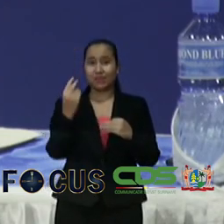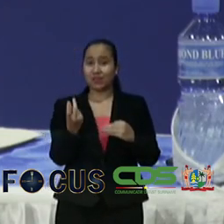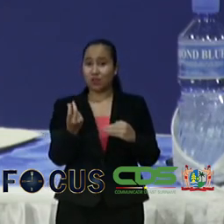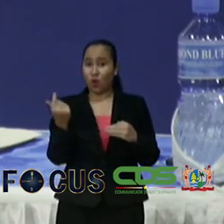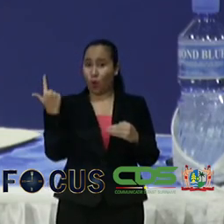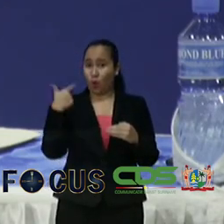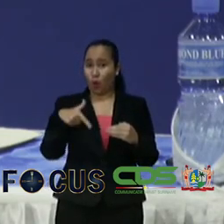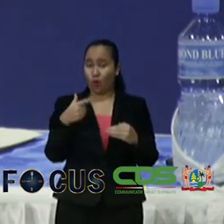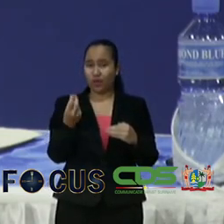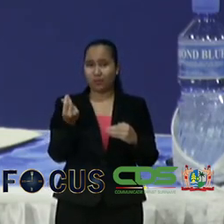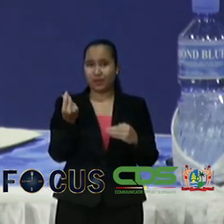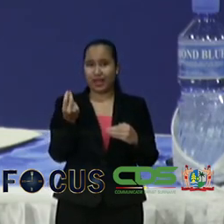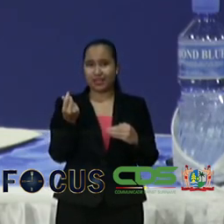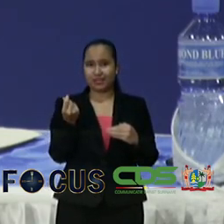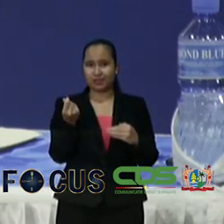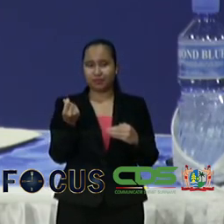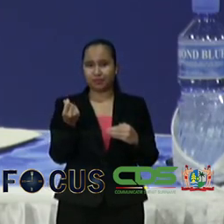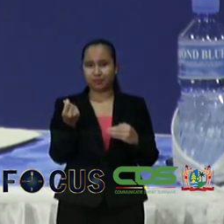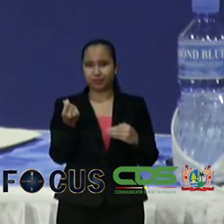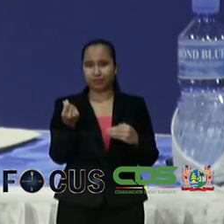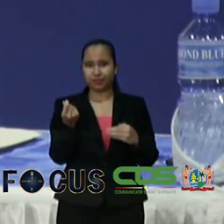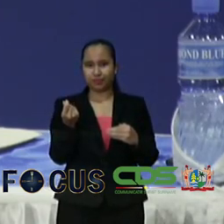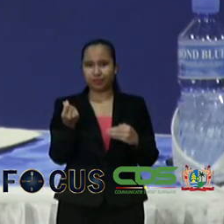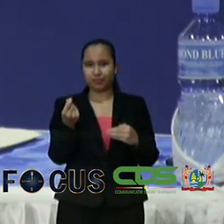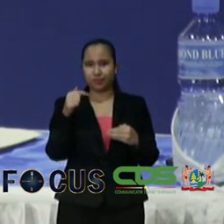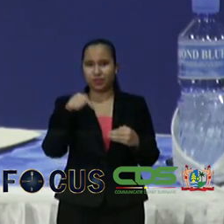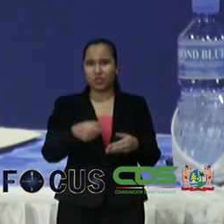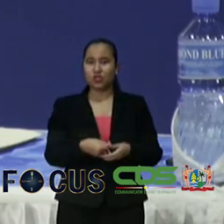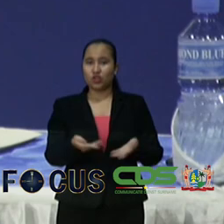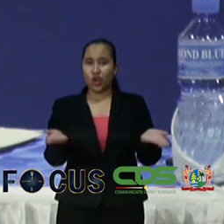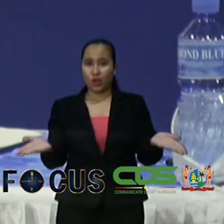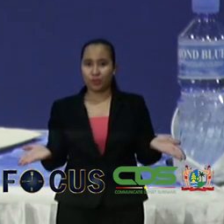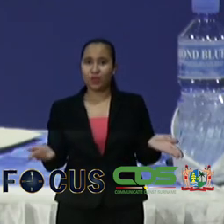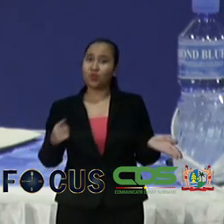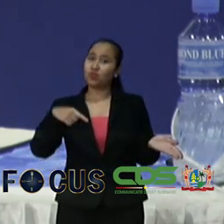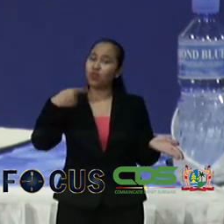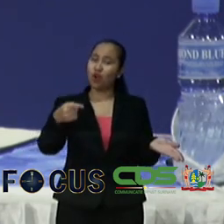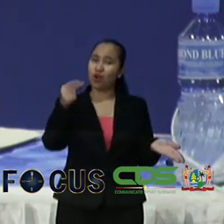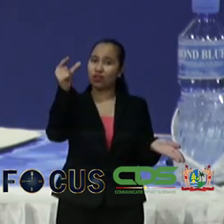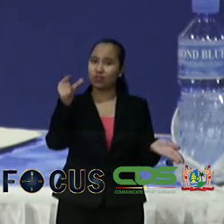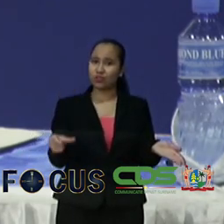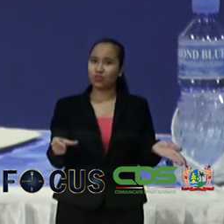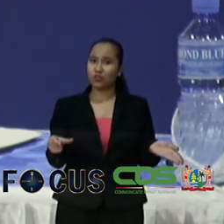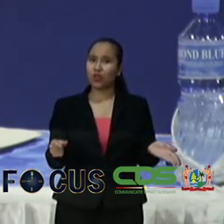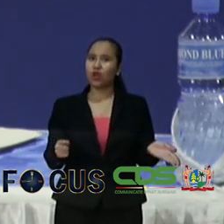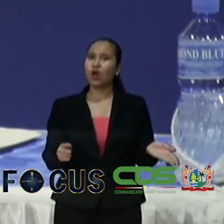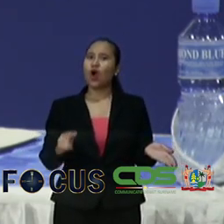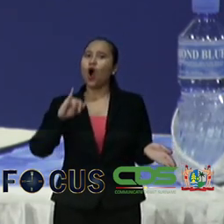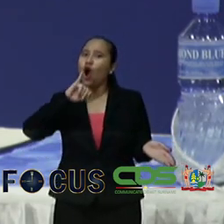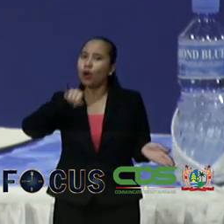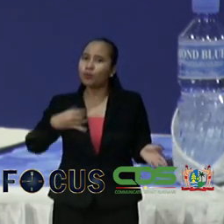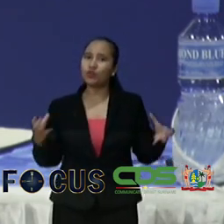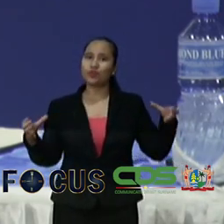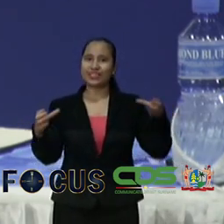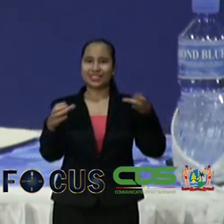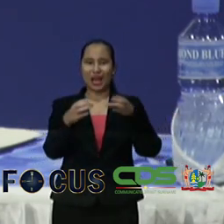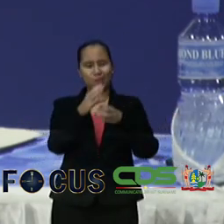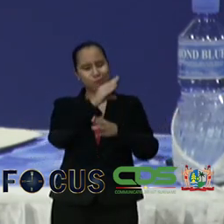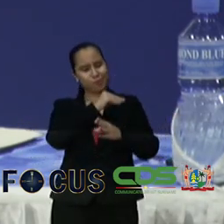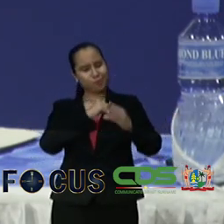Maar daar is dus de ruimte geboden dat we volgende week weer bij elkaar zitten en kijken hoe wij dit